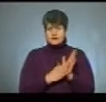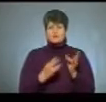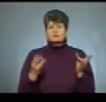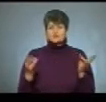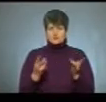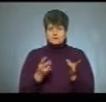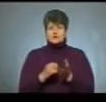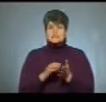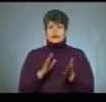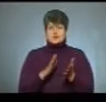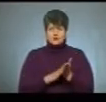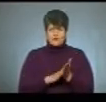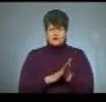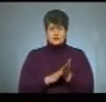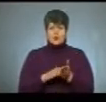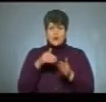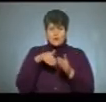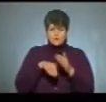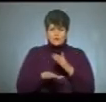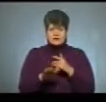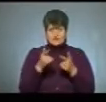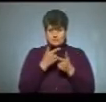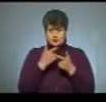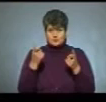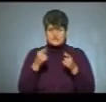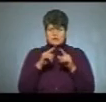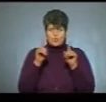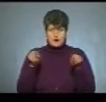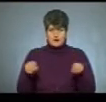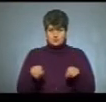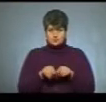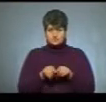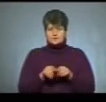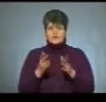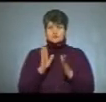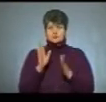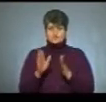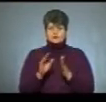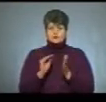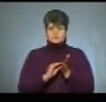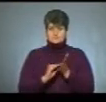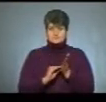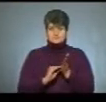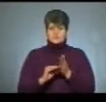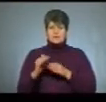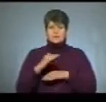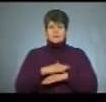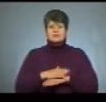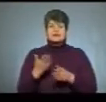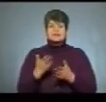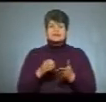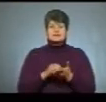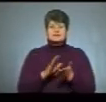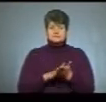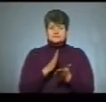потрібно зареєструватися, роздрукувати інформаційну картку, в якій будуть вказані предмети, на які зареєстровано,